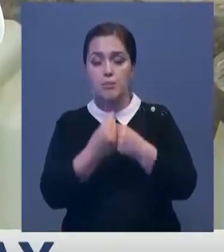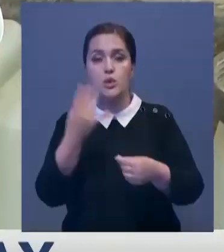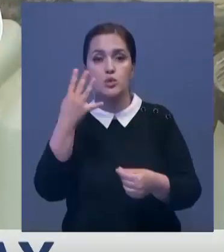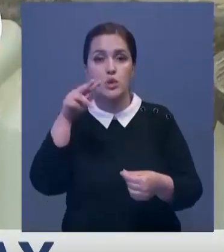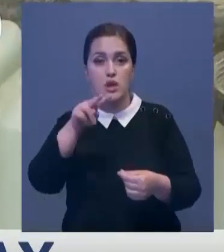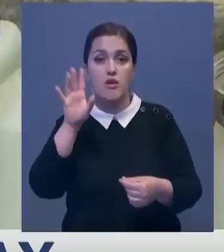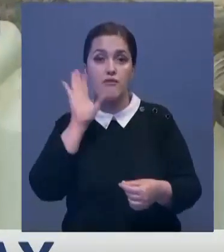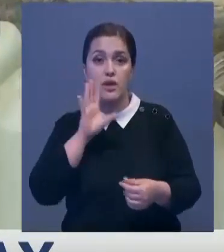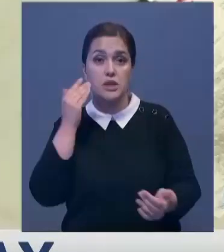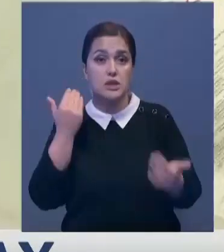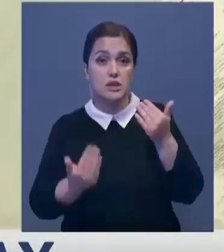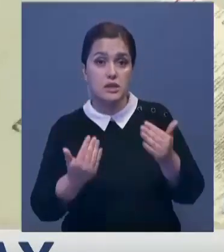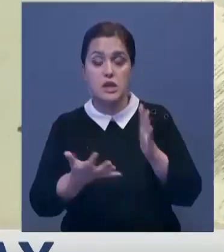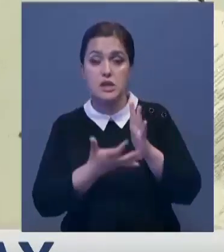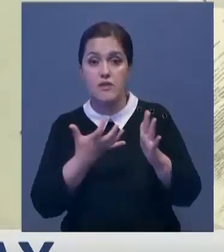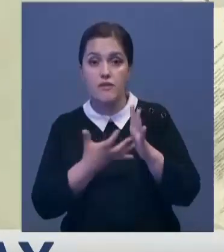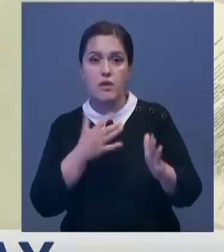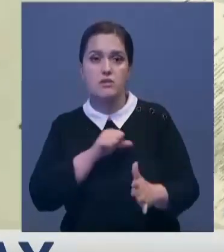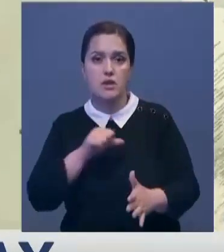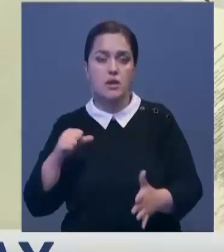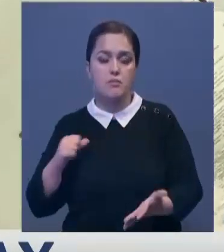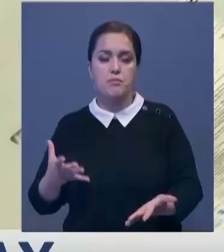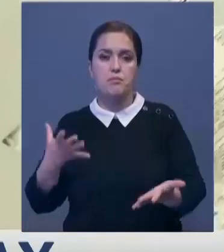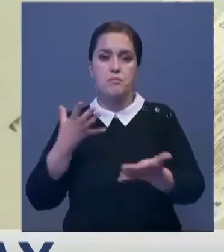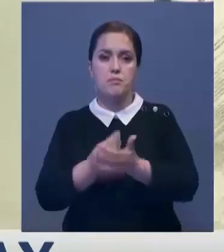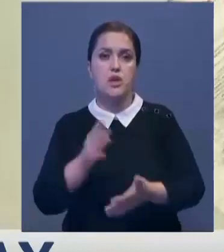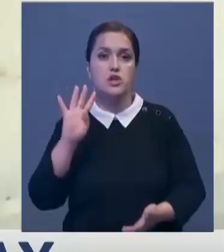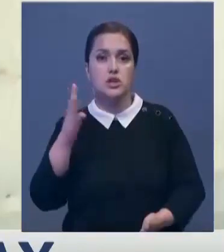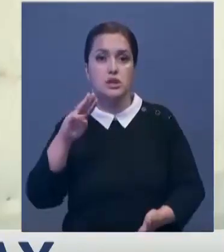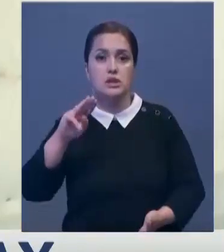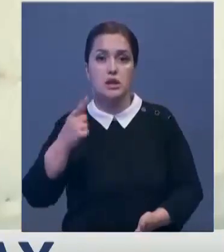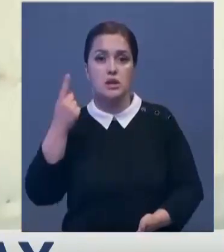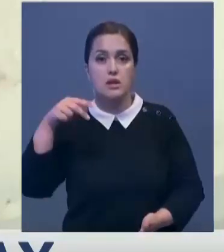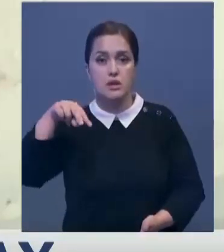воды. Но если этого не хватит, придется раскошеливаться по 4 тенге за литр.